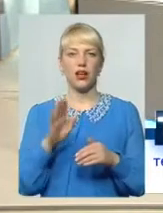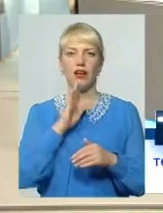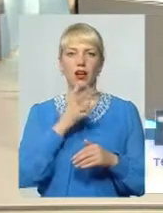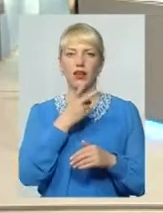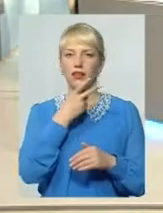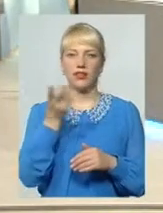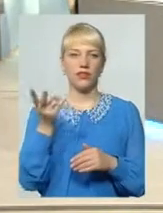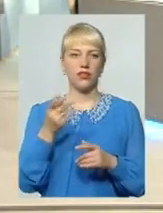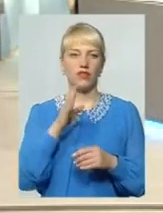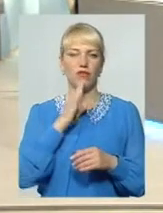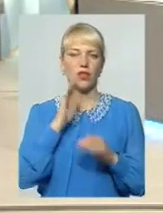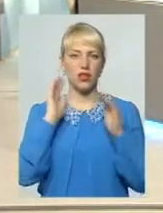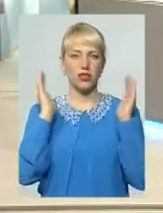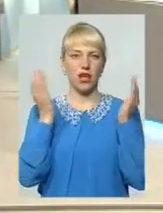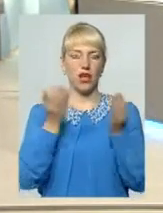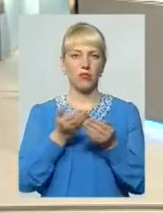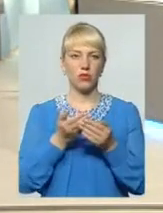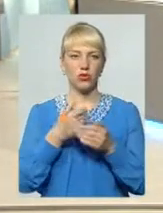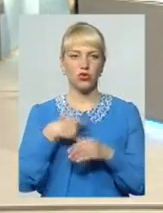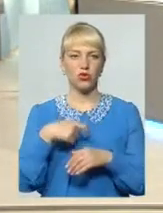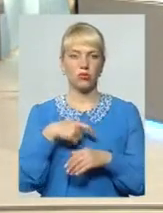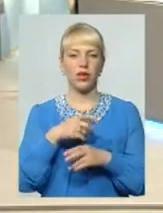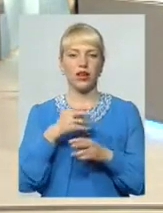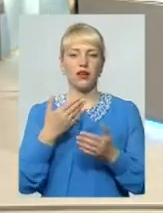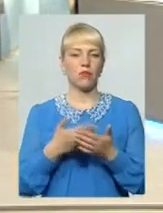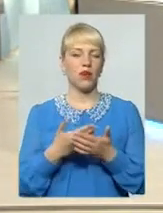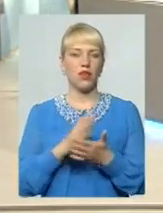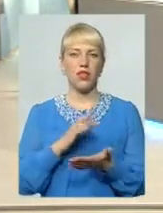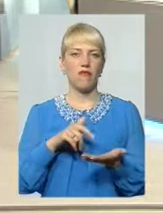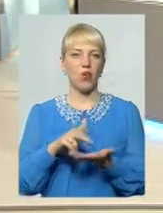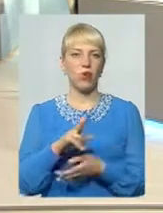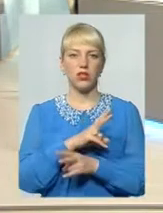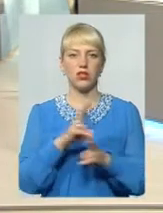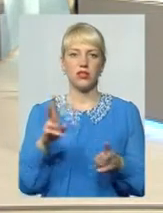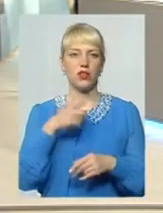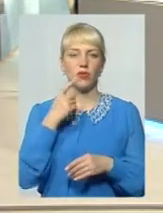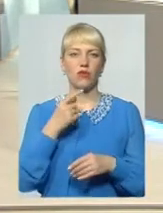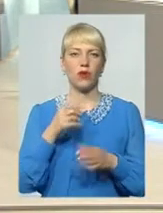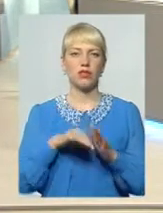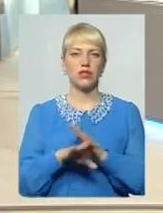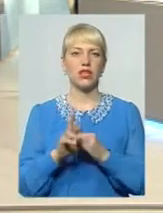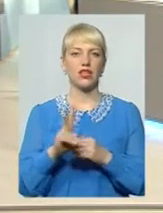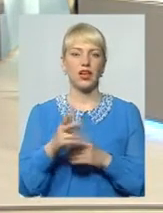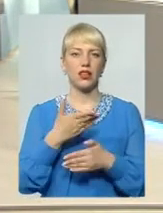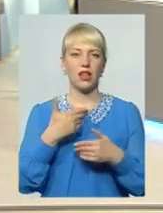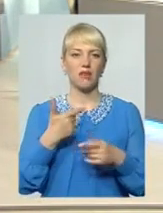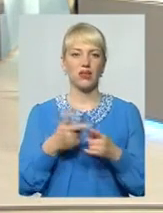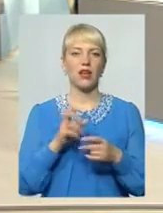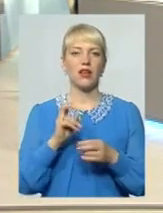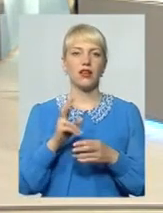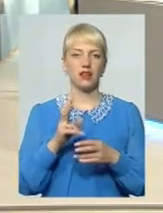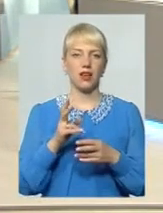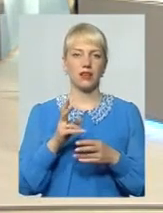ніде не видно Вона стала дуже замкнута з собі і майже не виходить і ні з ким не говорить Підскажіть нам, будь ласка, ми не знаємо, як до них